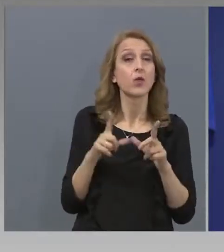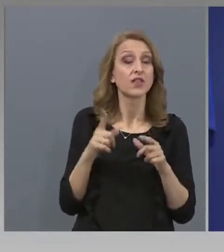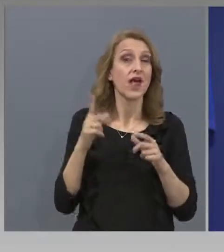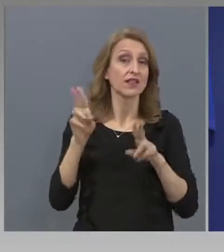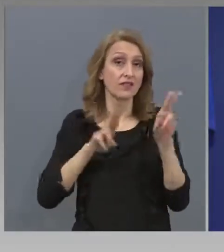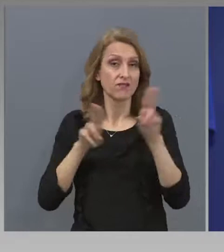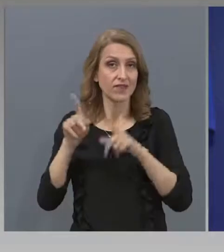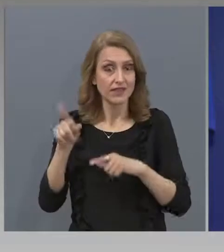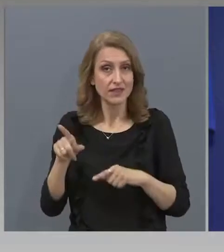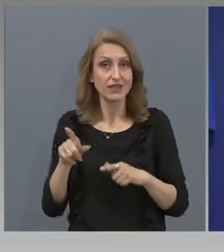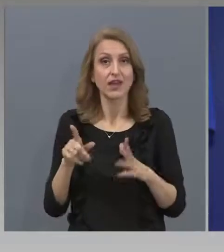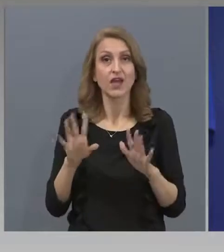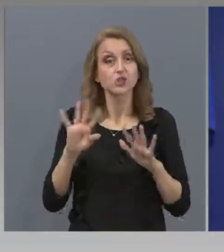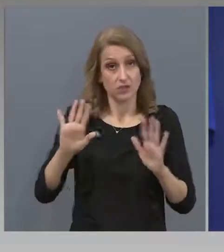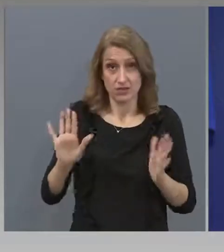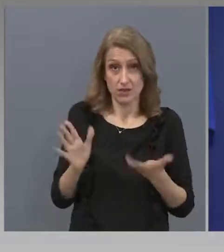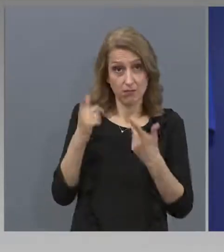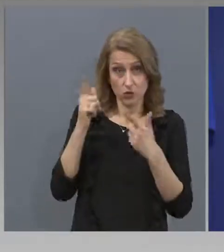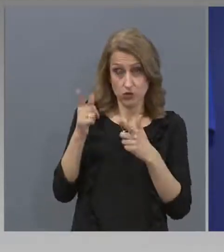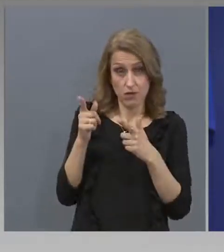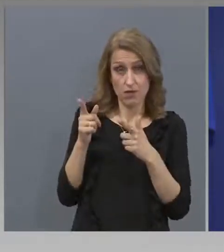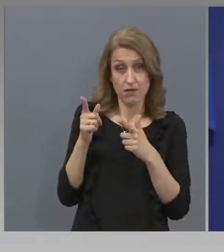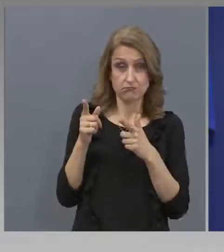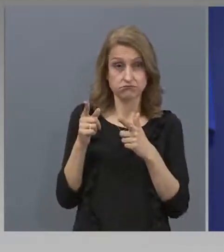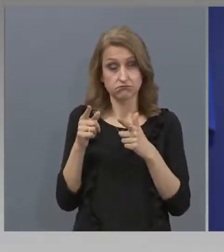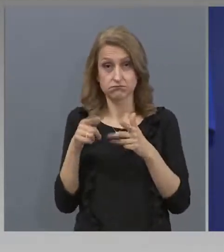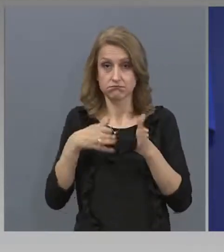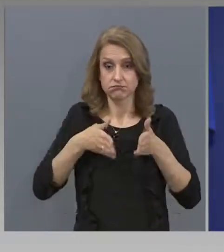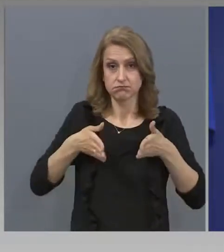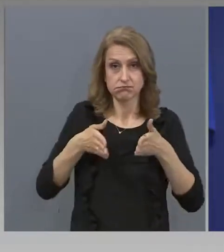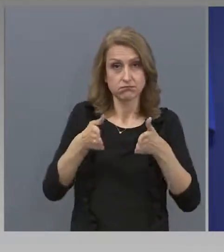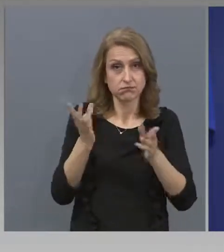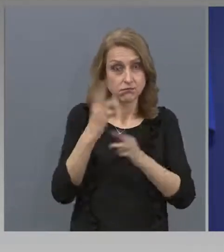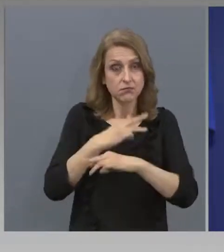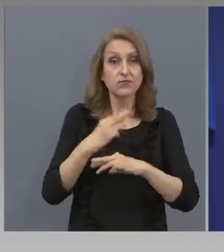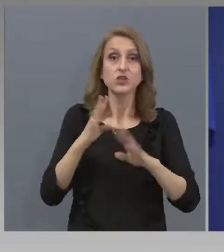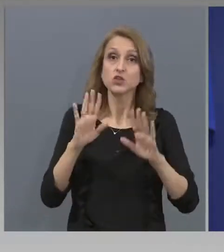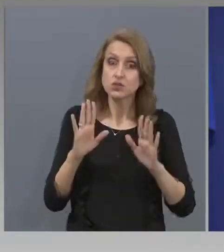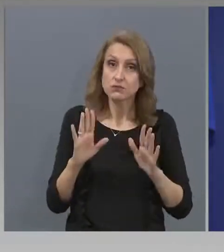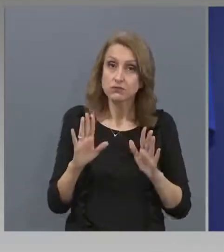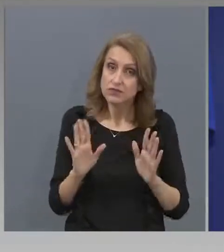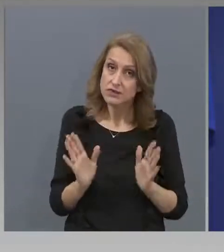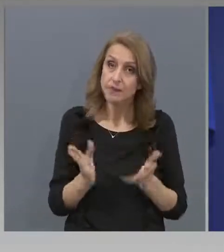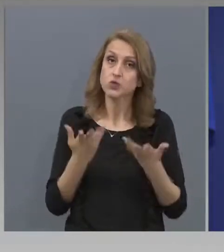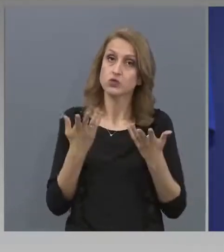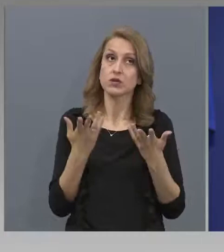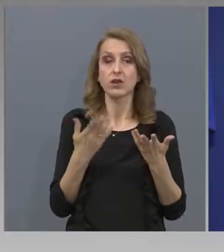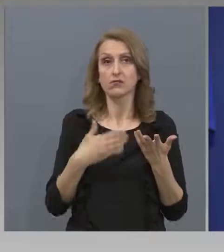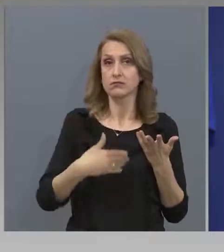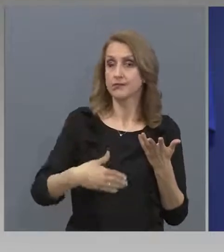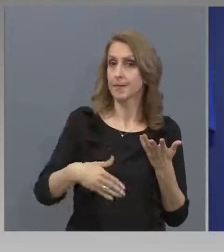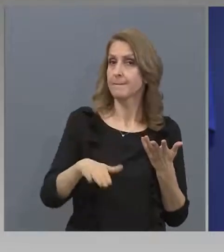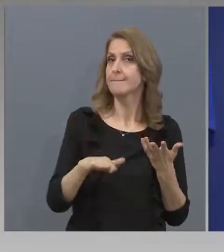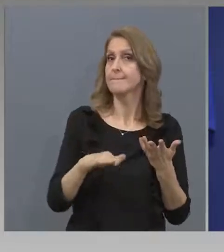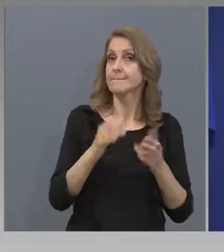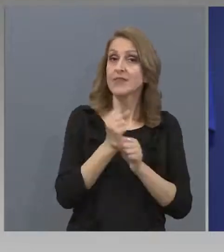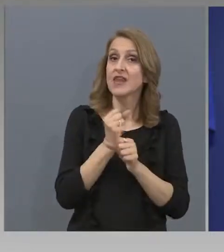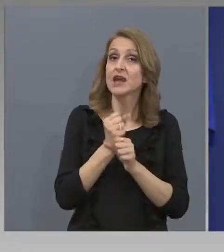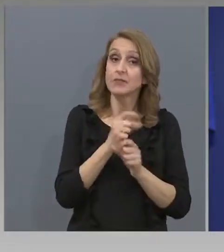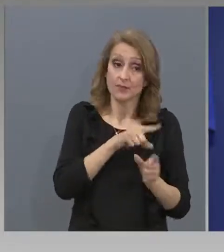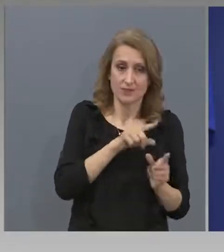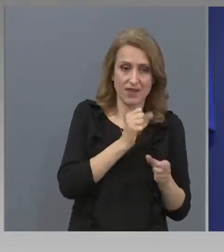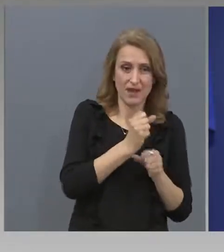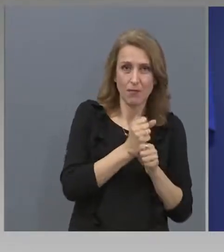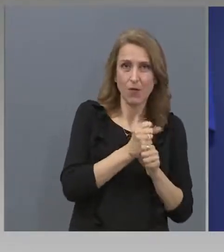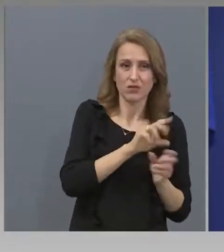поеме съответните работни места,